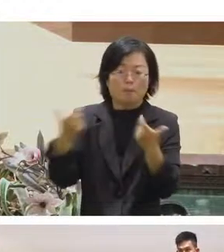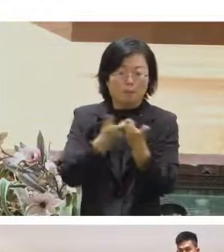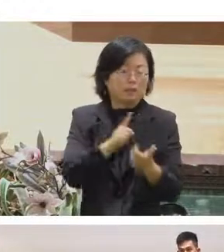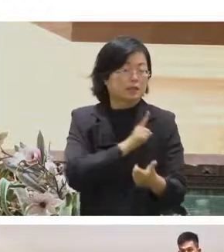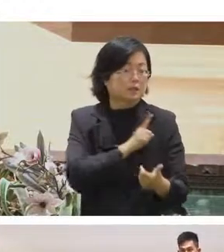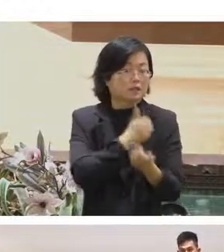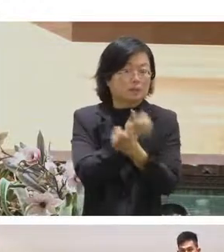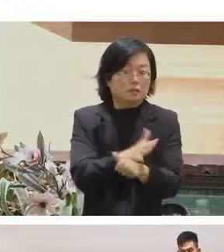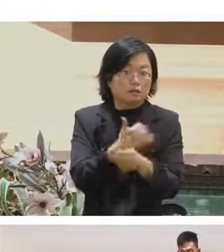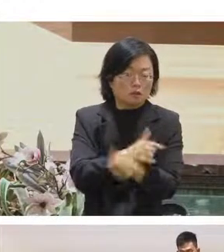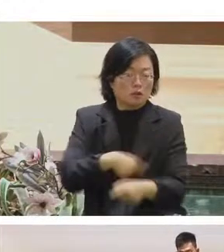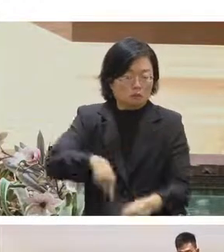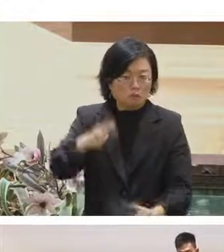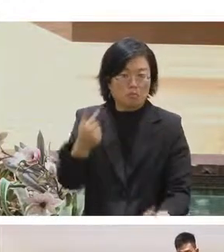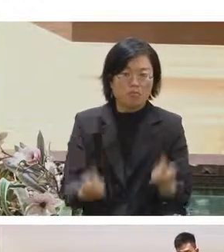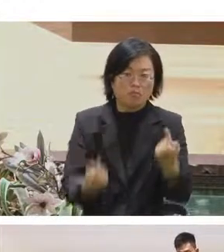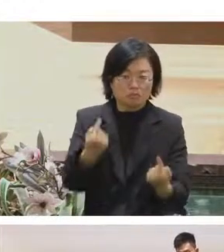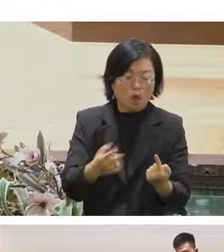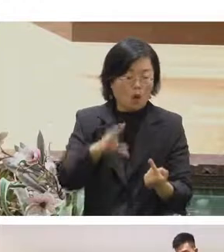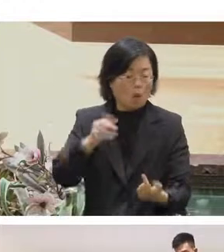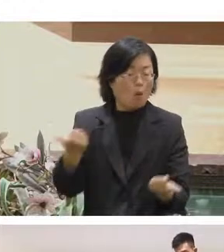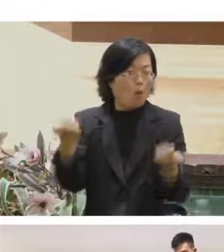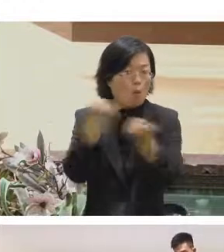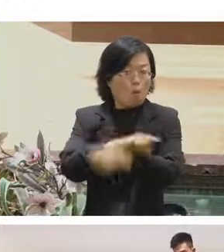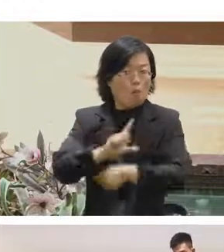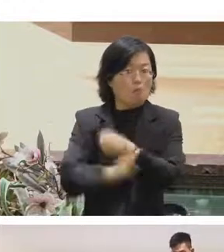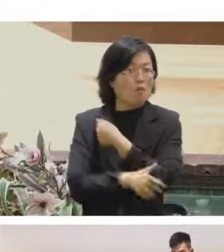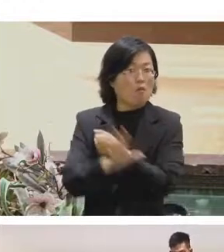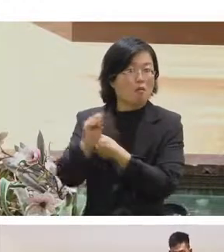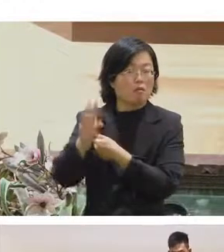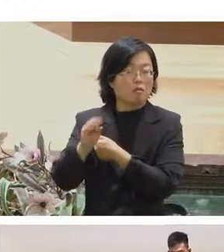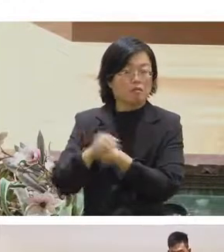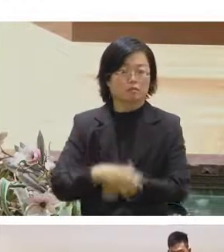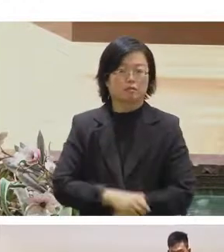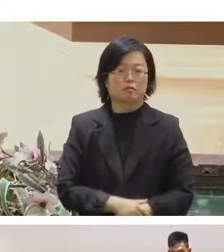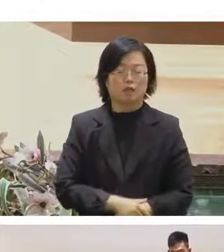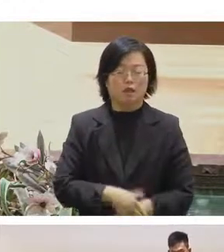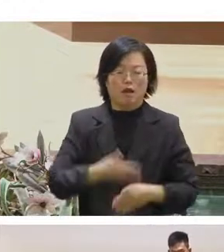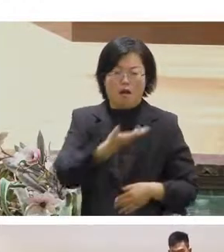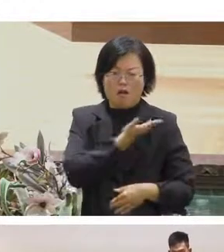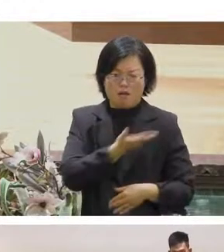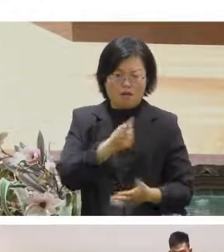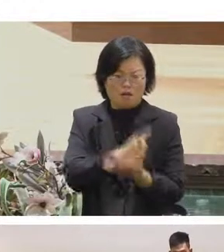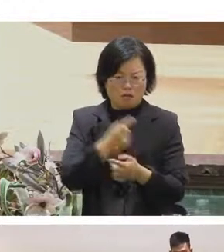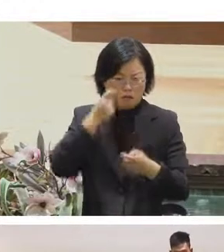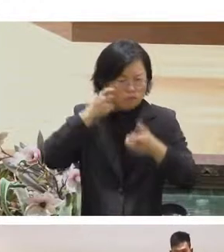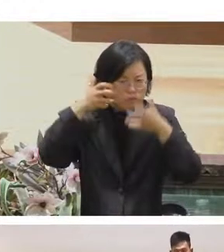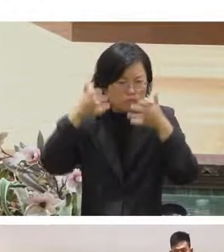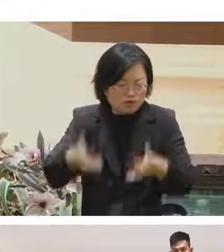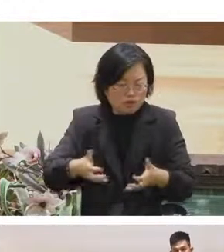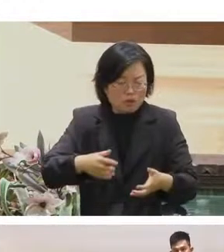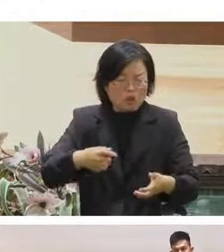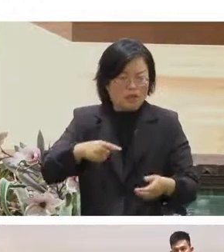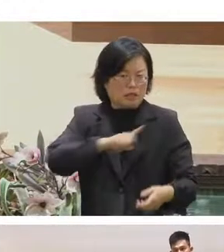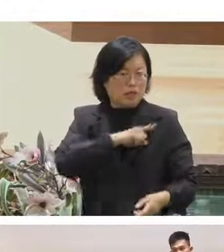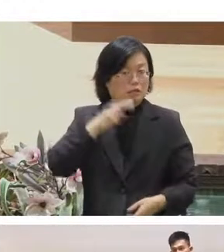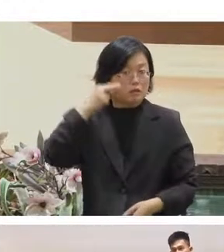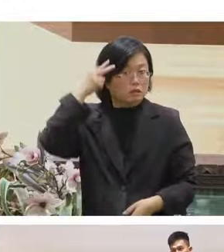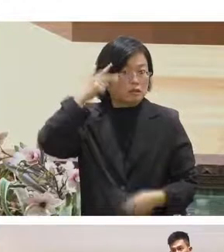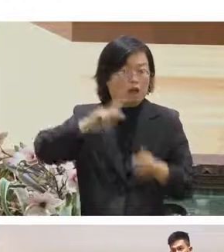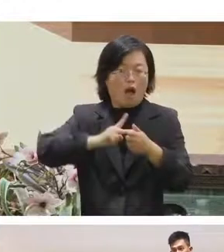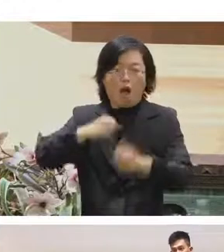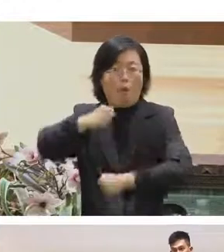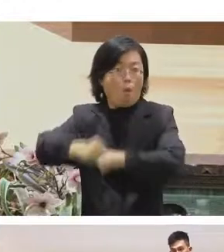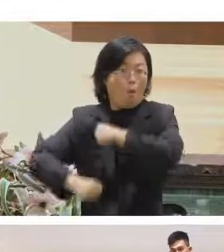你去比較它還有什麼樣的替代方案跟就是很focus在情緒面跟就是行為的話你就可以